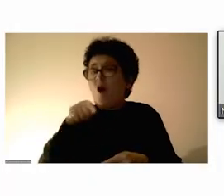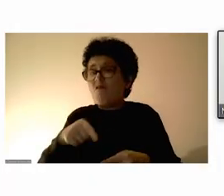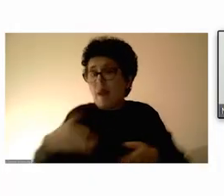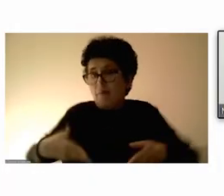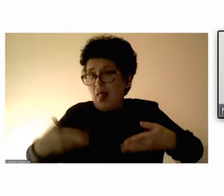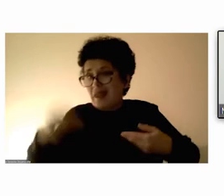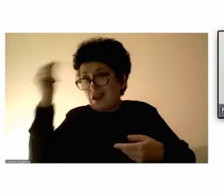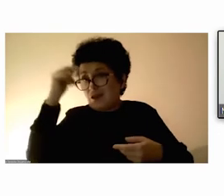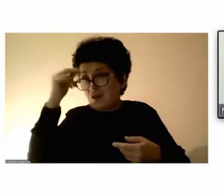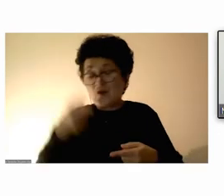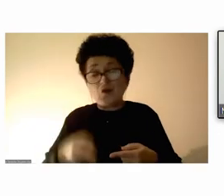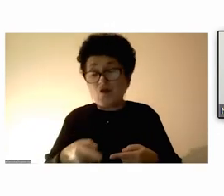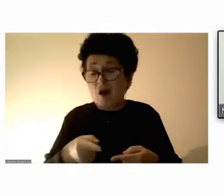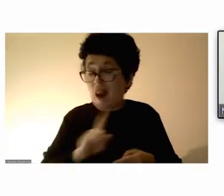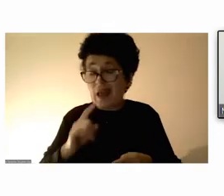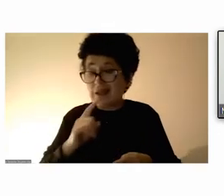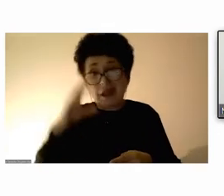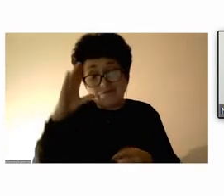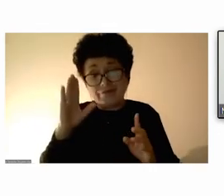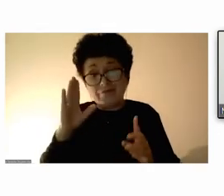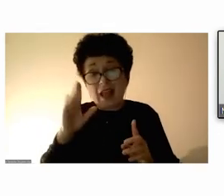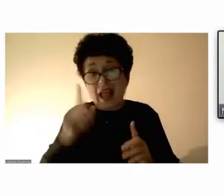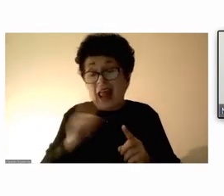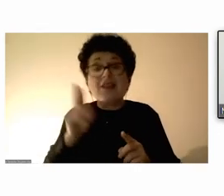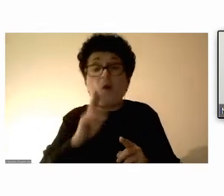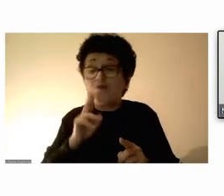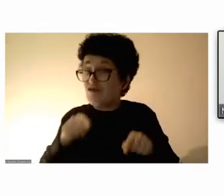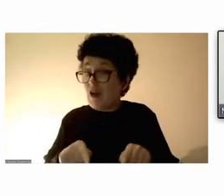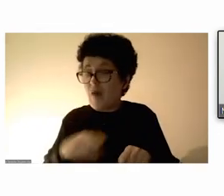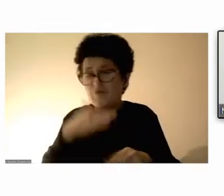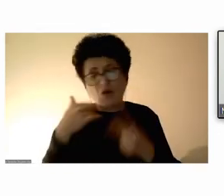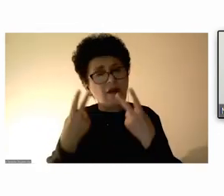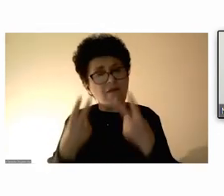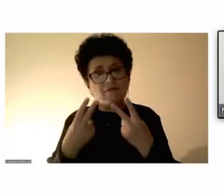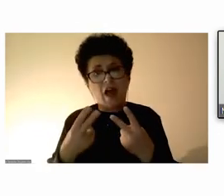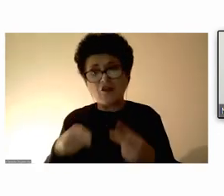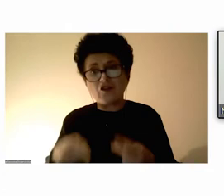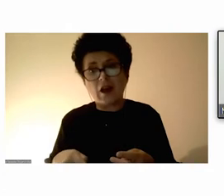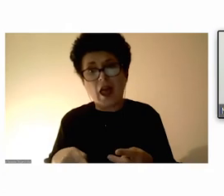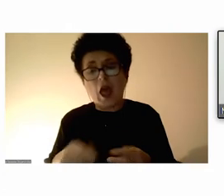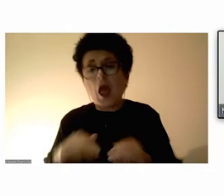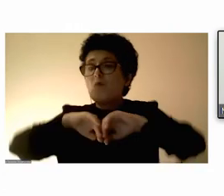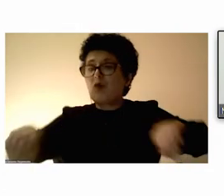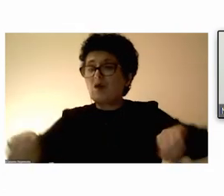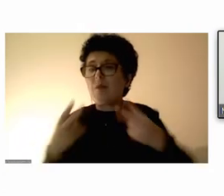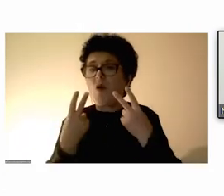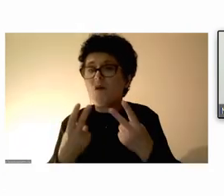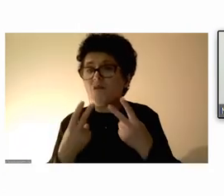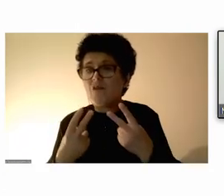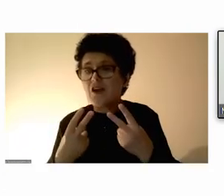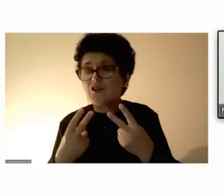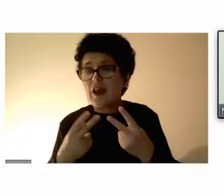само што не са највни, не само што не са тривијални, туку се многу важни, се особено важни и